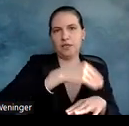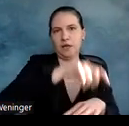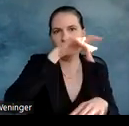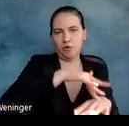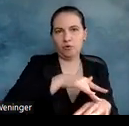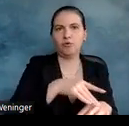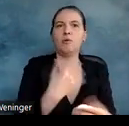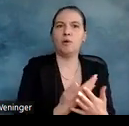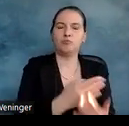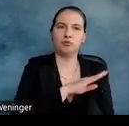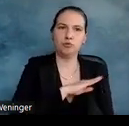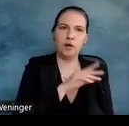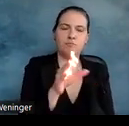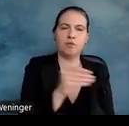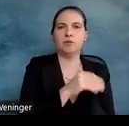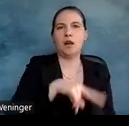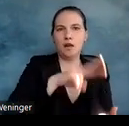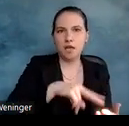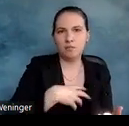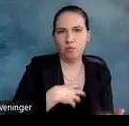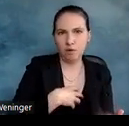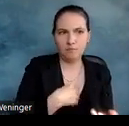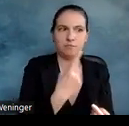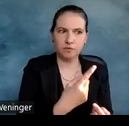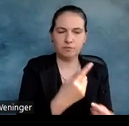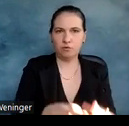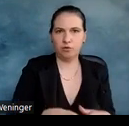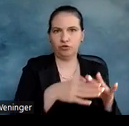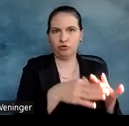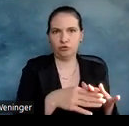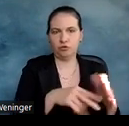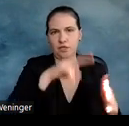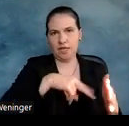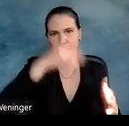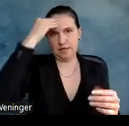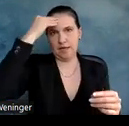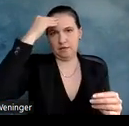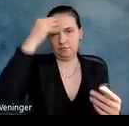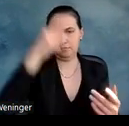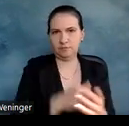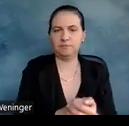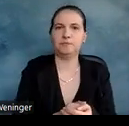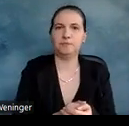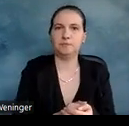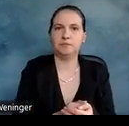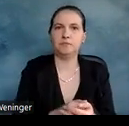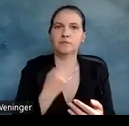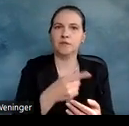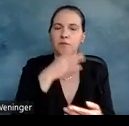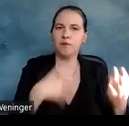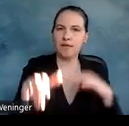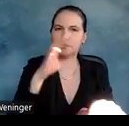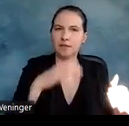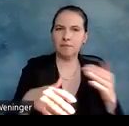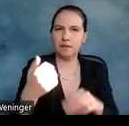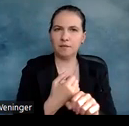Legasthenie und anderen Leseproblemen beim Lesenlernen geholfen, sie unterstützt und sie experimentierte, indem sie die